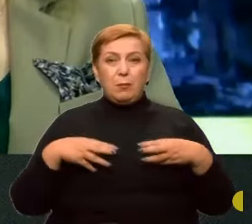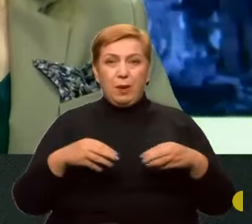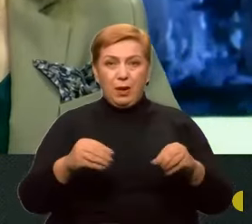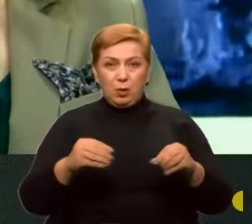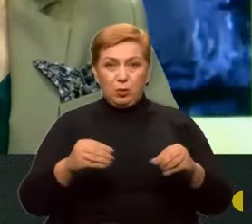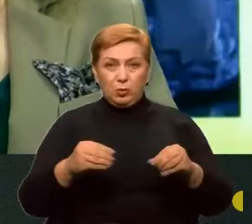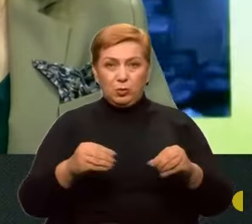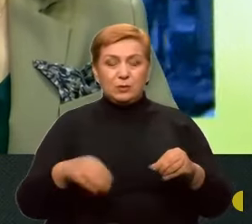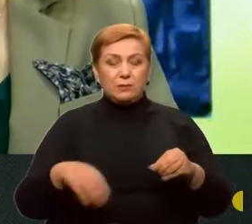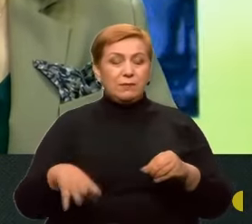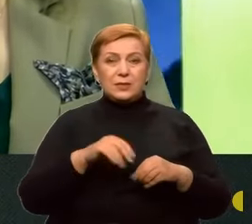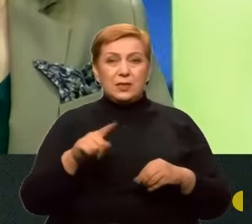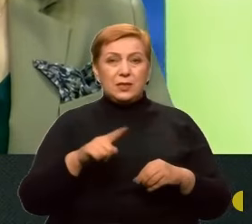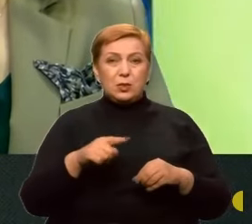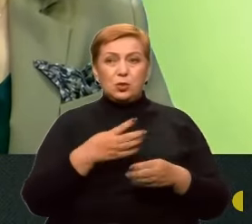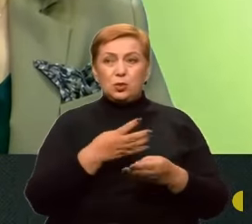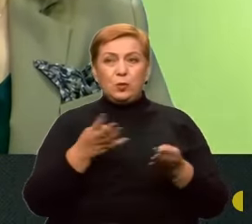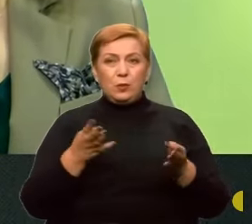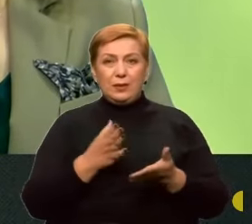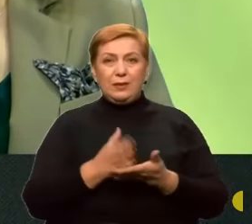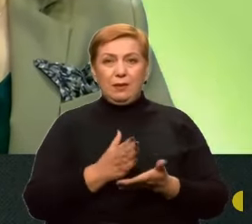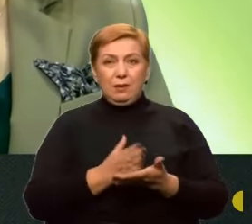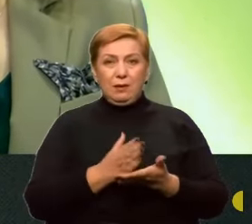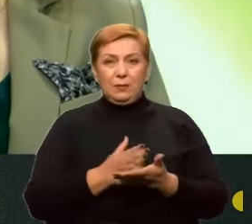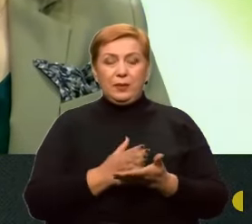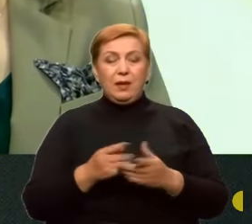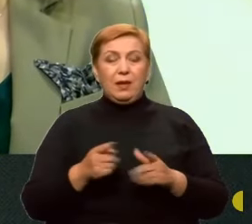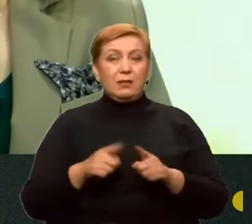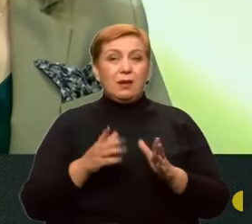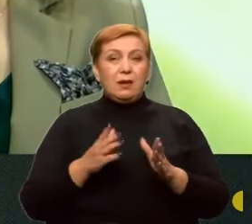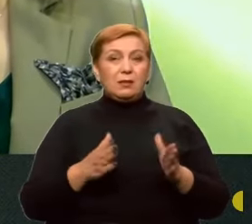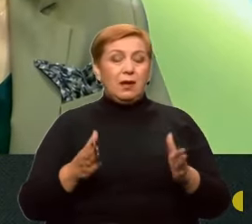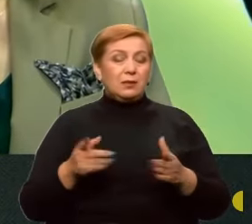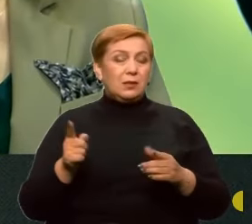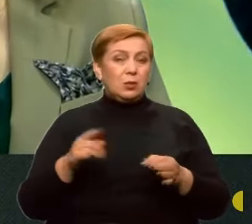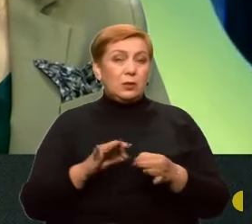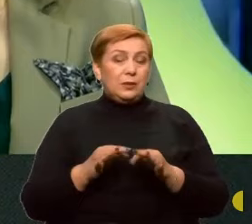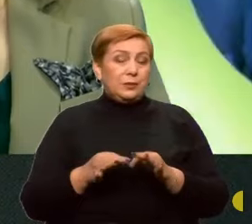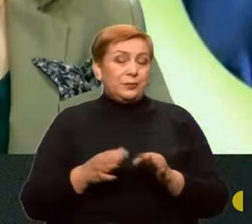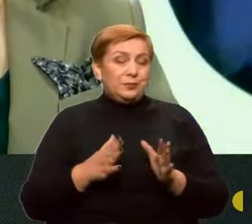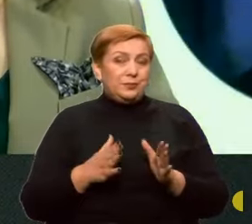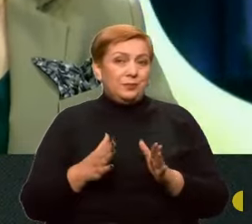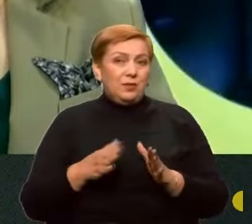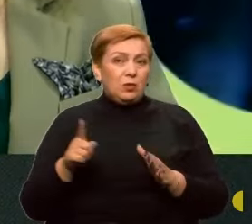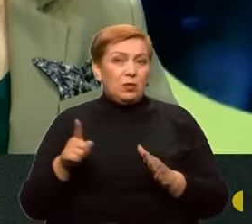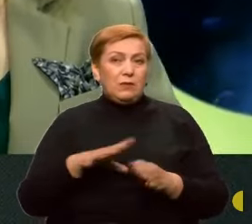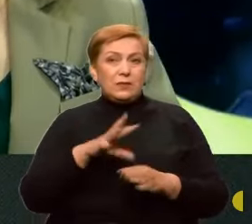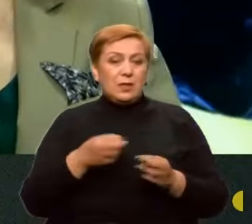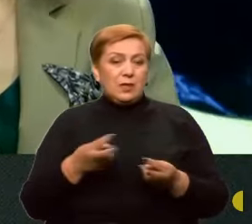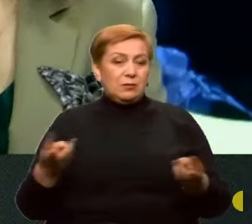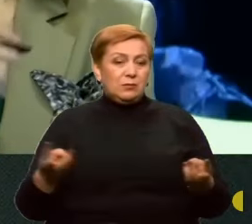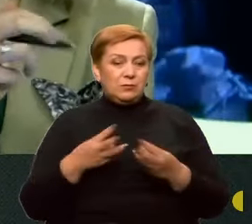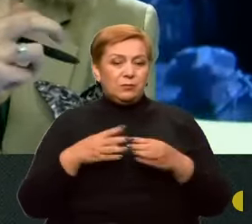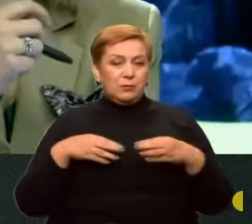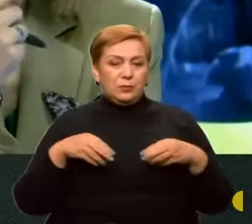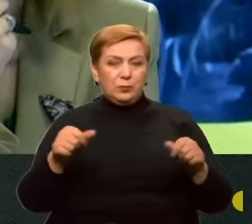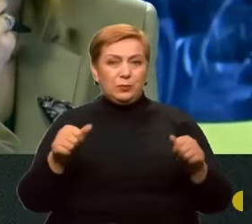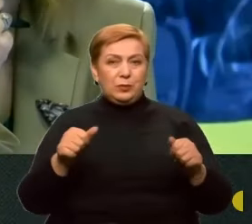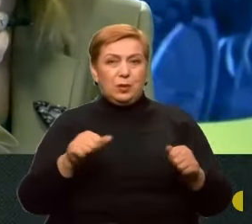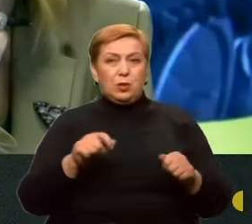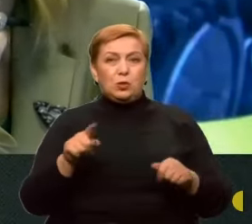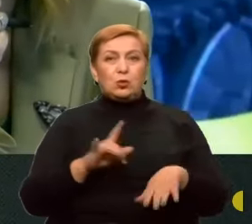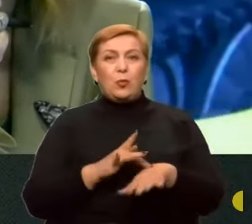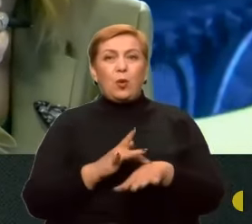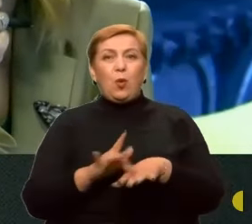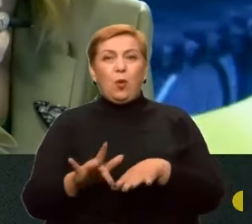Для них це така тактика, в принципі, вже логічна, що вони все випалюють, щоб мати перед собою голе поле, їм тоді просто